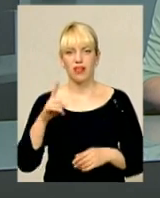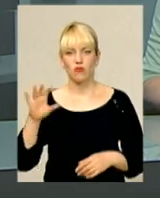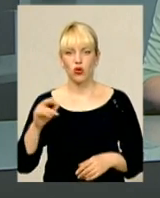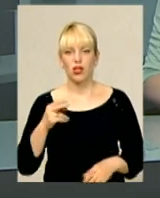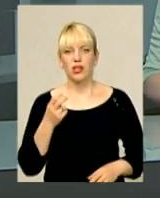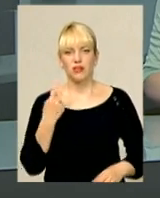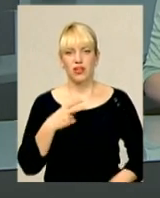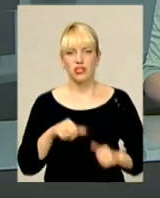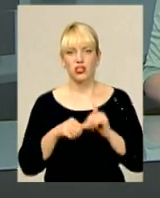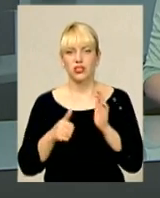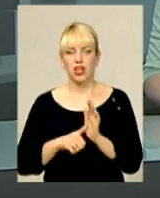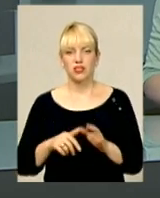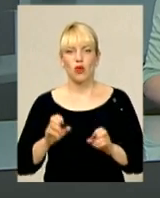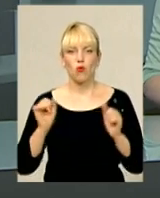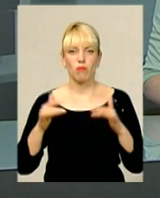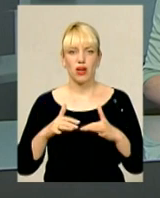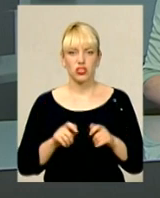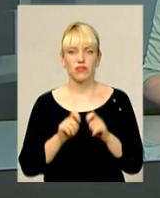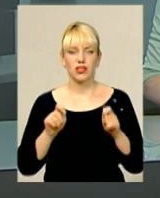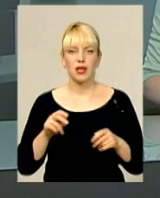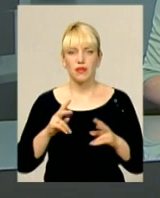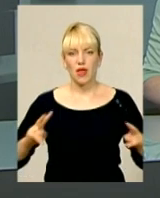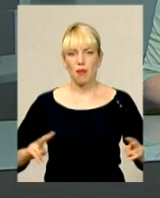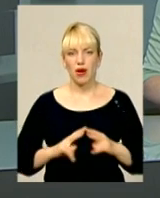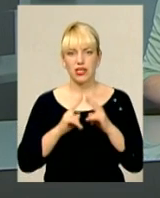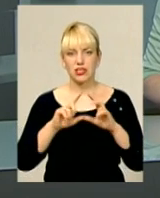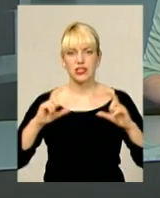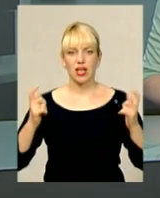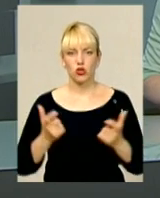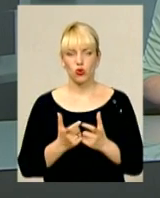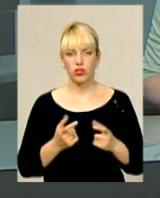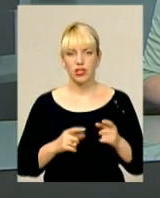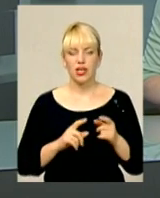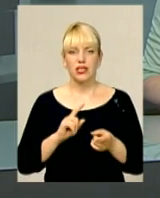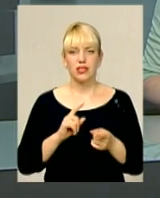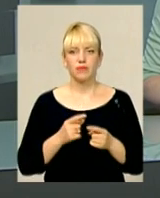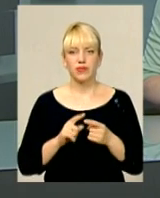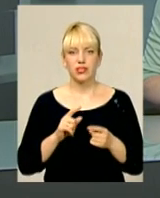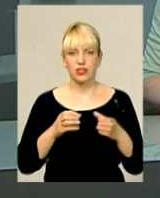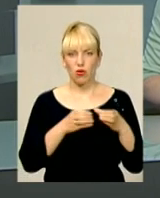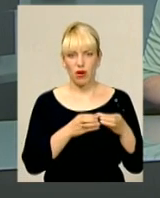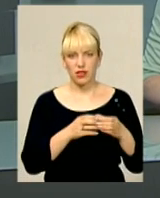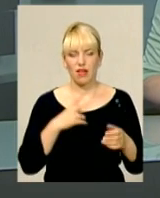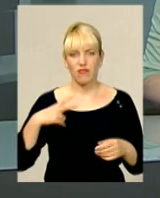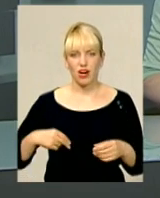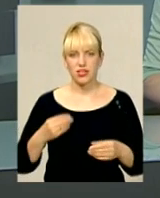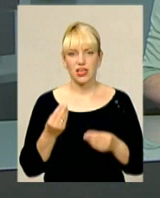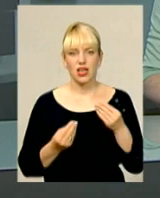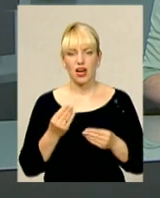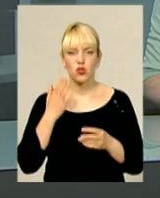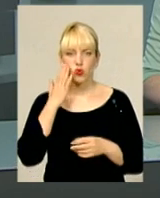-2016. У матчі відкритті на паризькому стадіоні Стат де Франс збірна Франції наразі грає з командою Румунії.